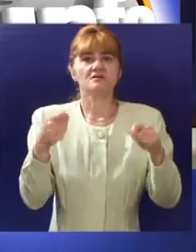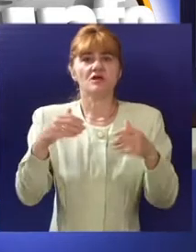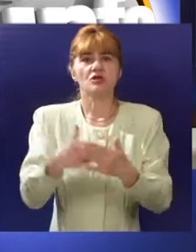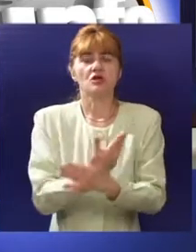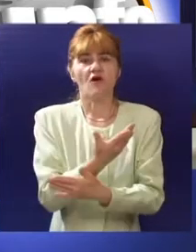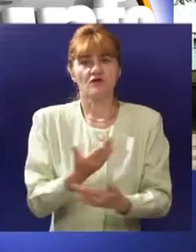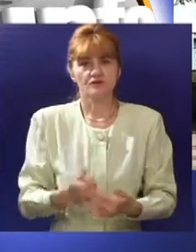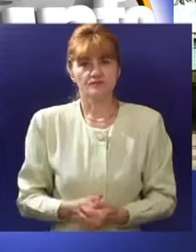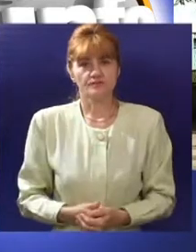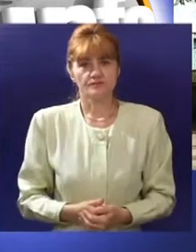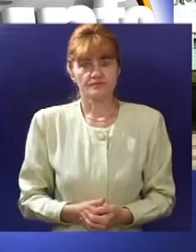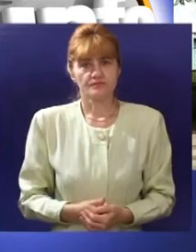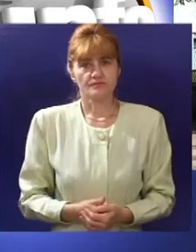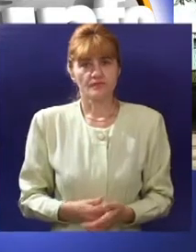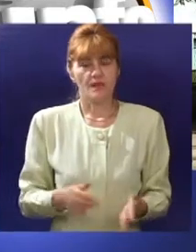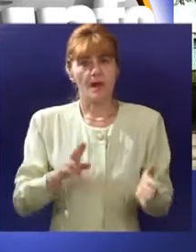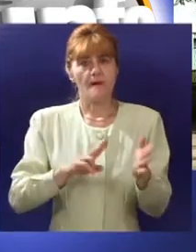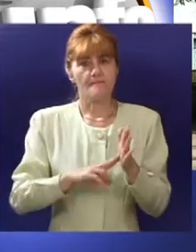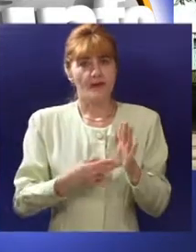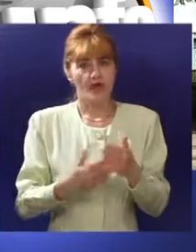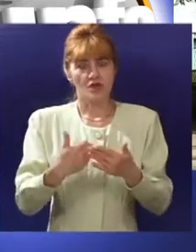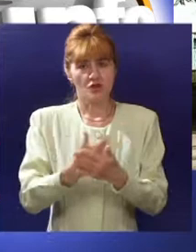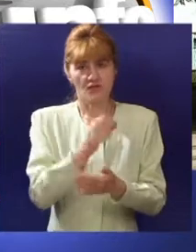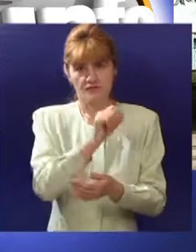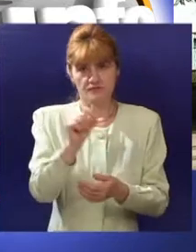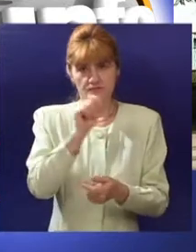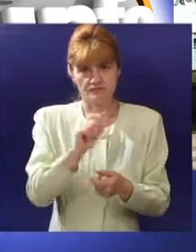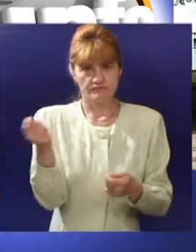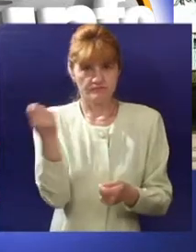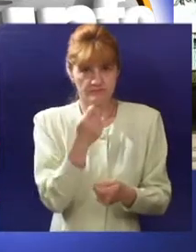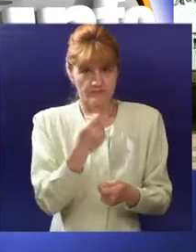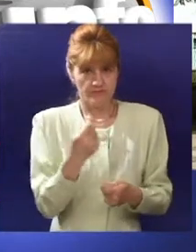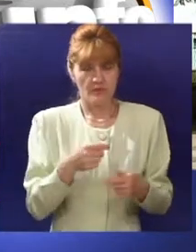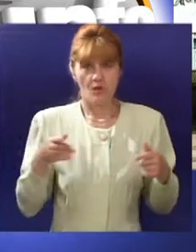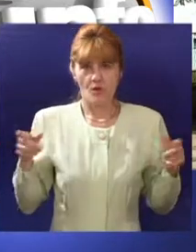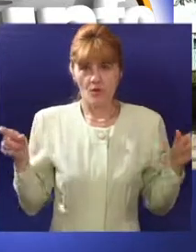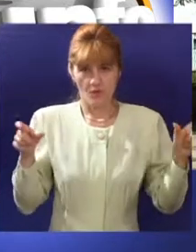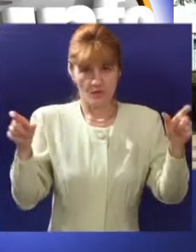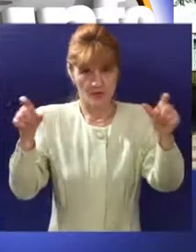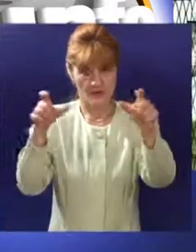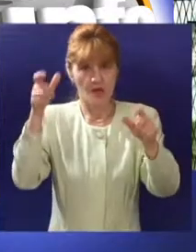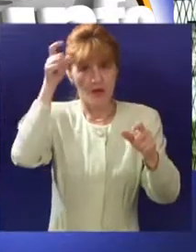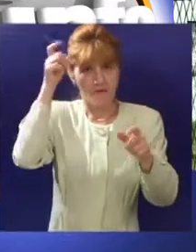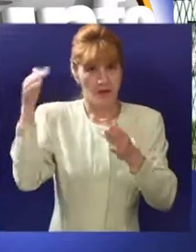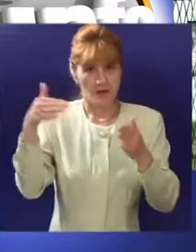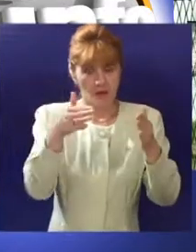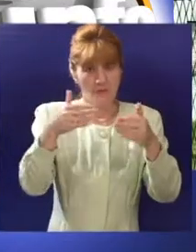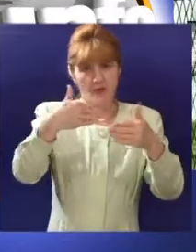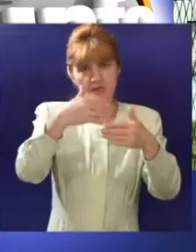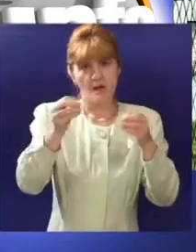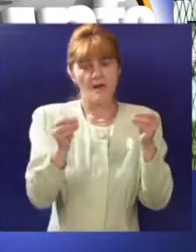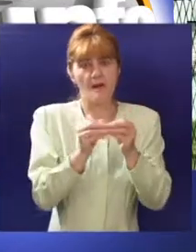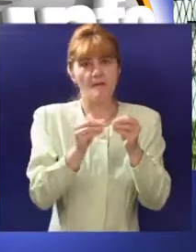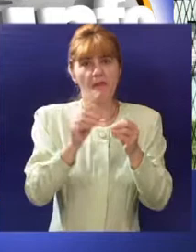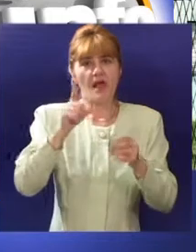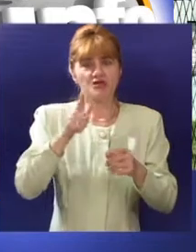izgrađeno novo. Planom detaljne regulacije za deo prostora o ivičenim ulicama Maksima Gorkog, Beogradski put